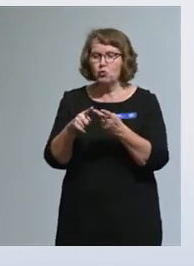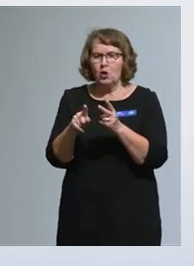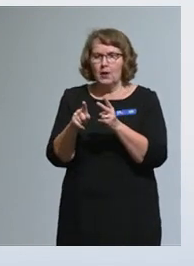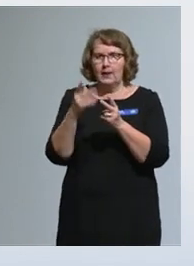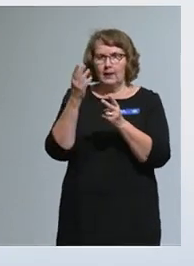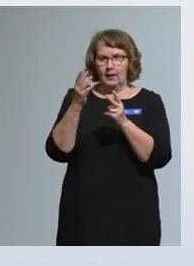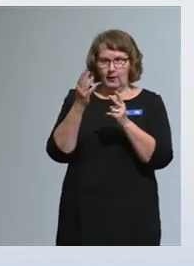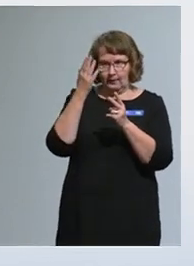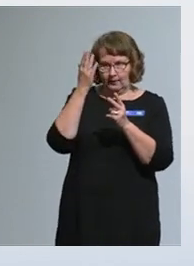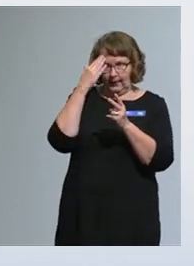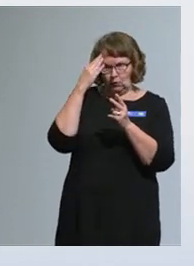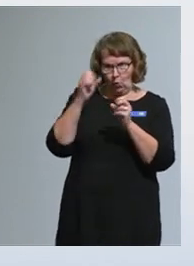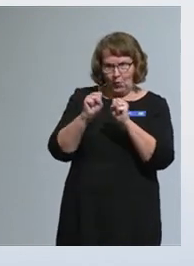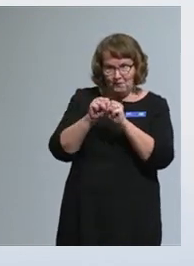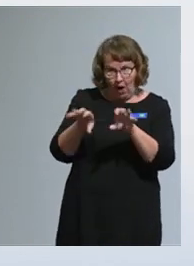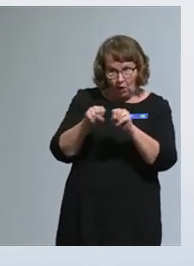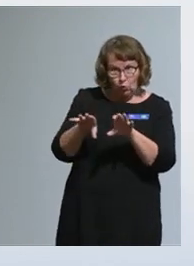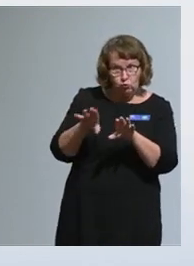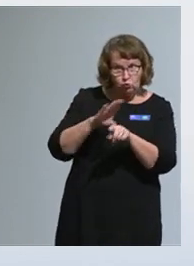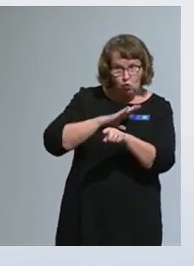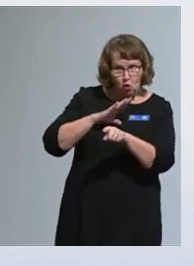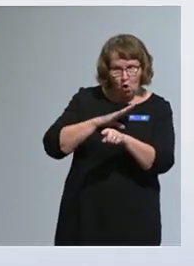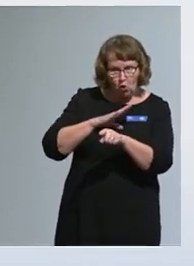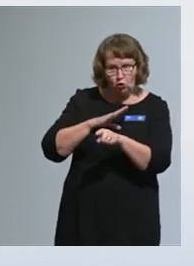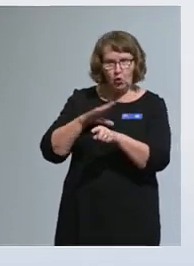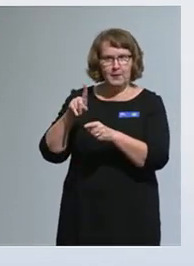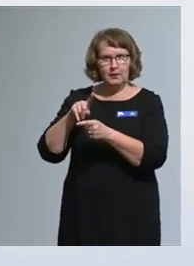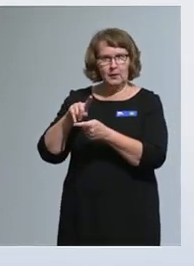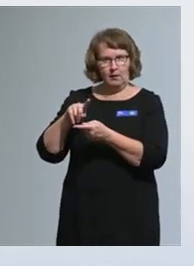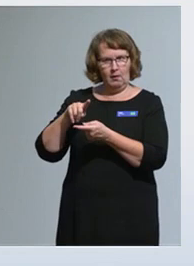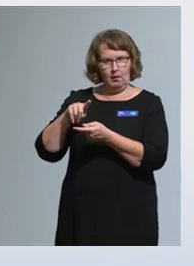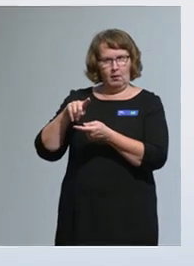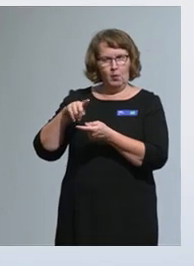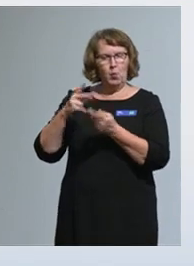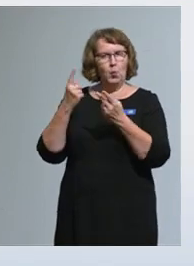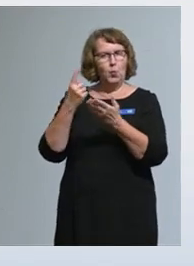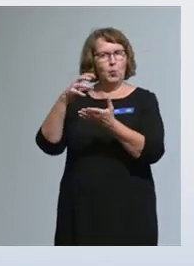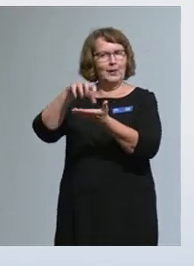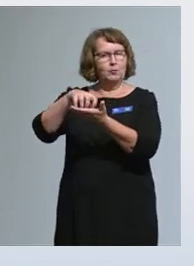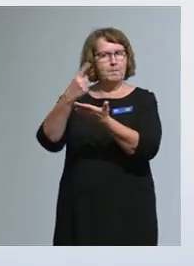valtioavustustoiminnassa yhteiskunnallisesti merkittävistä asioista.